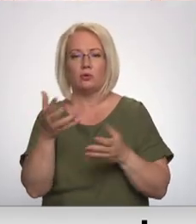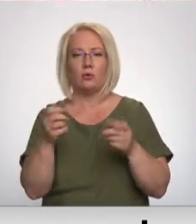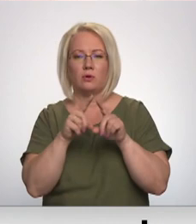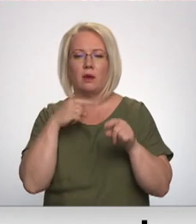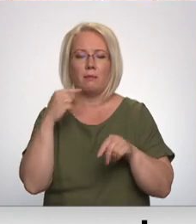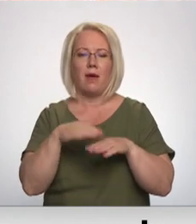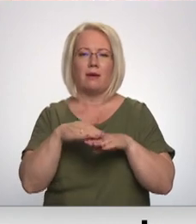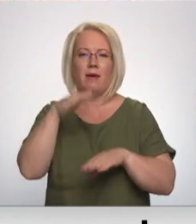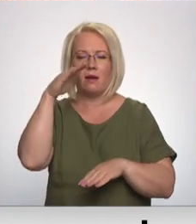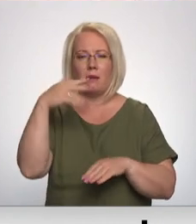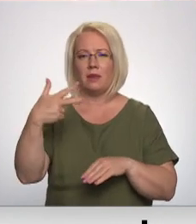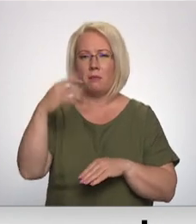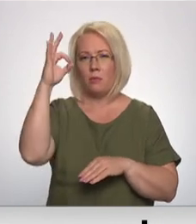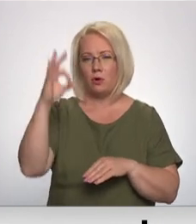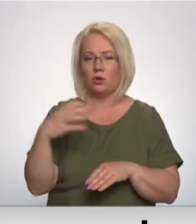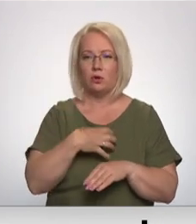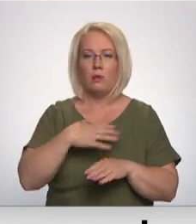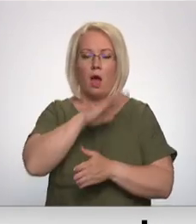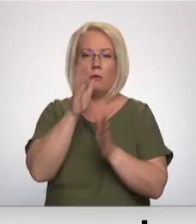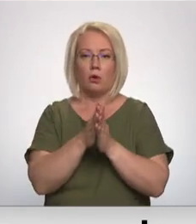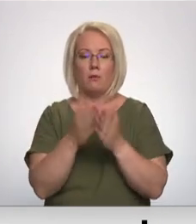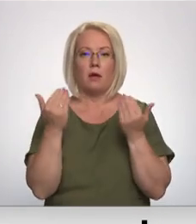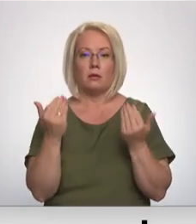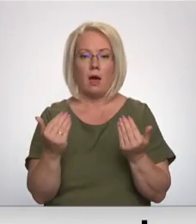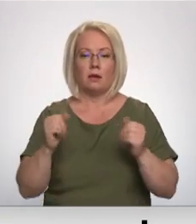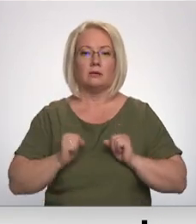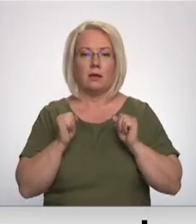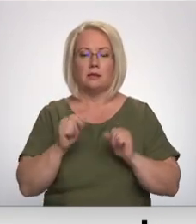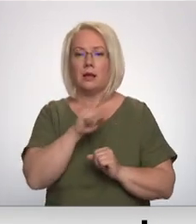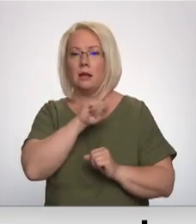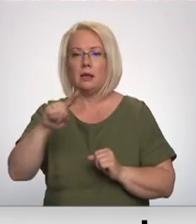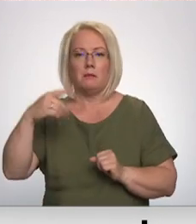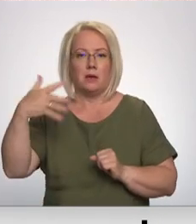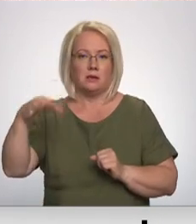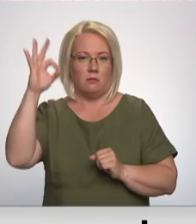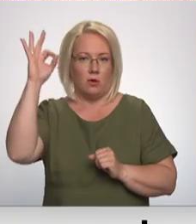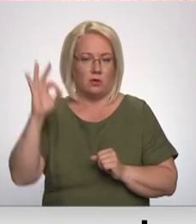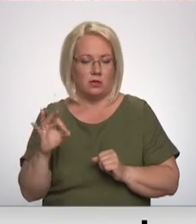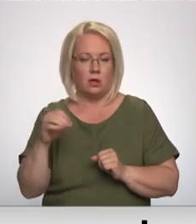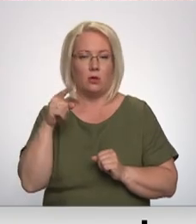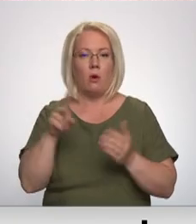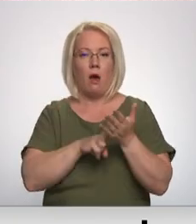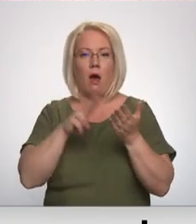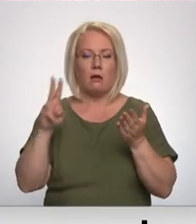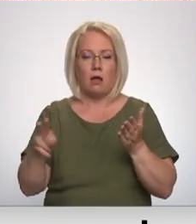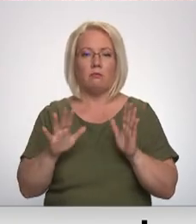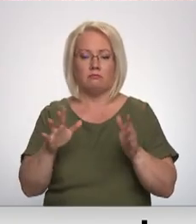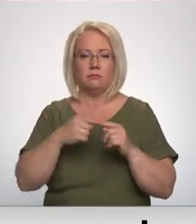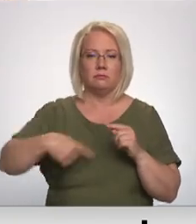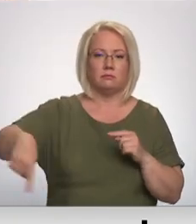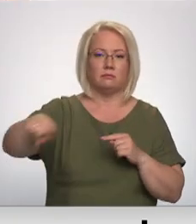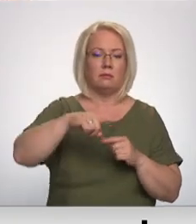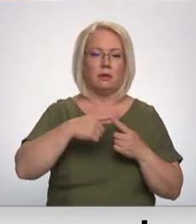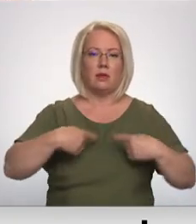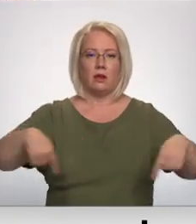% no nepieciešamā apjoma, tad šobrīd centīsies līdz pat 50. To atļauj ap katlu mājām esošā platība.